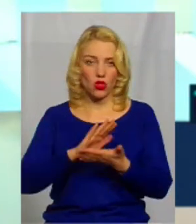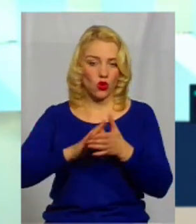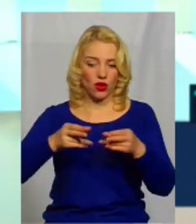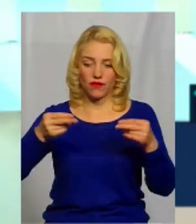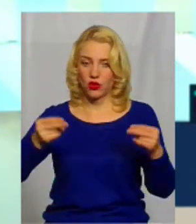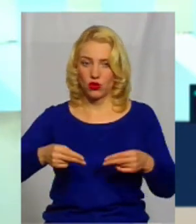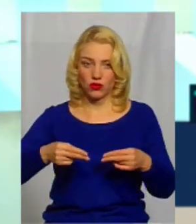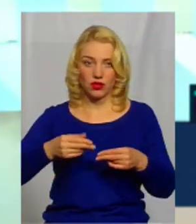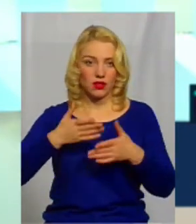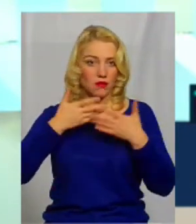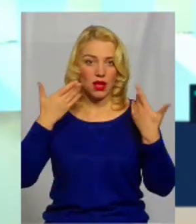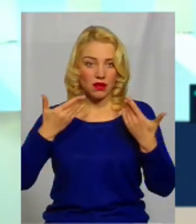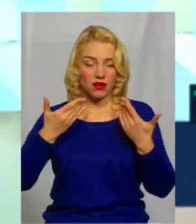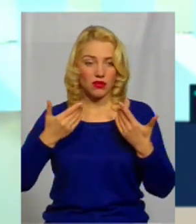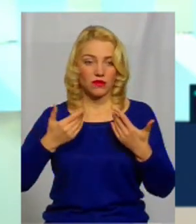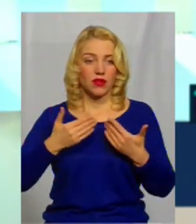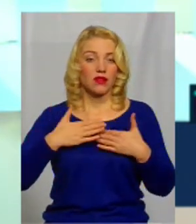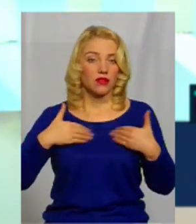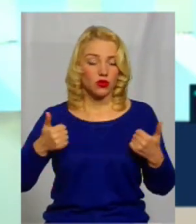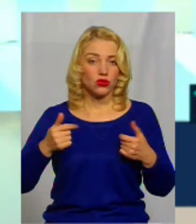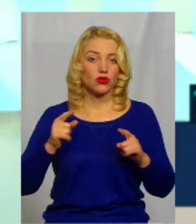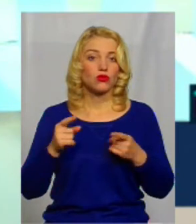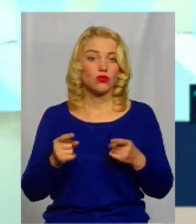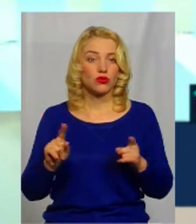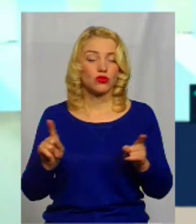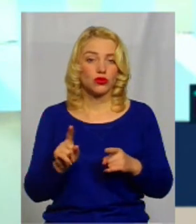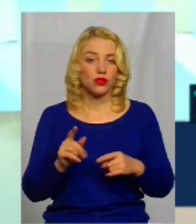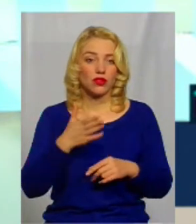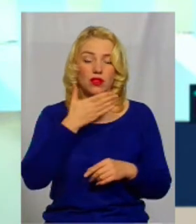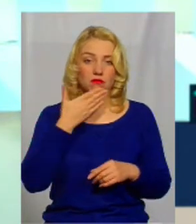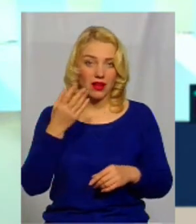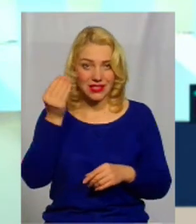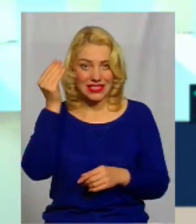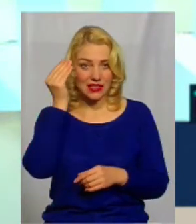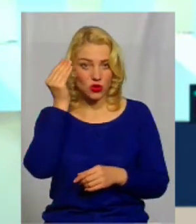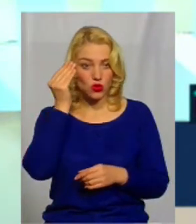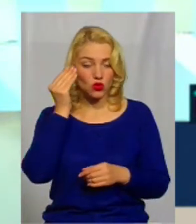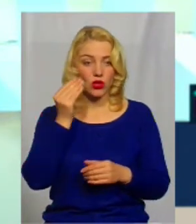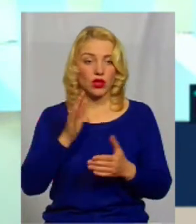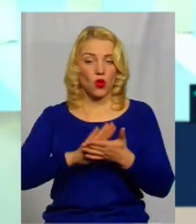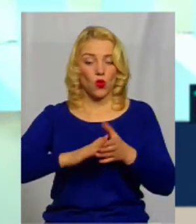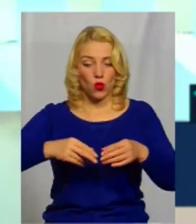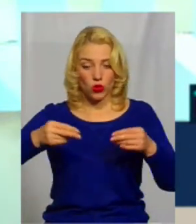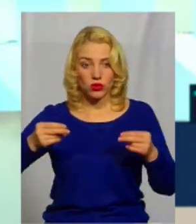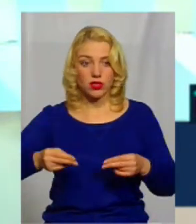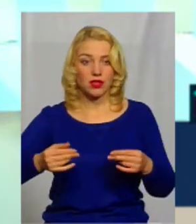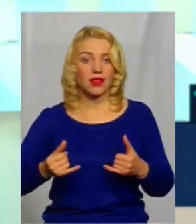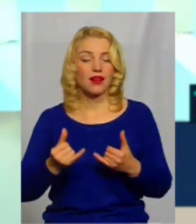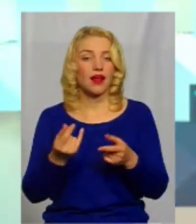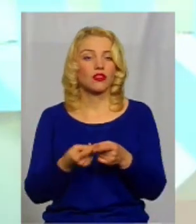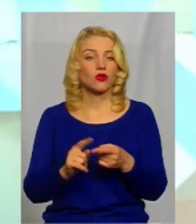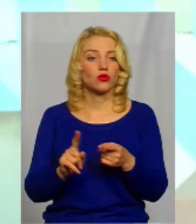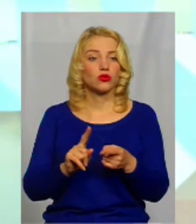тому стільки у нас багато ставків, які не мають зараз орендаря. Тому що немає сенсу заключати, вкладати угоду для того, щоб